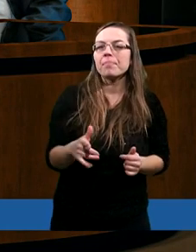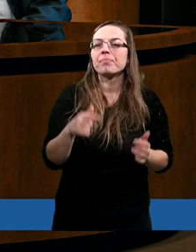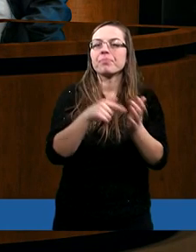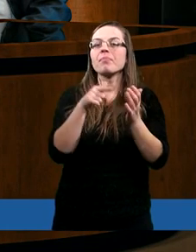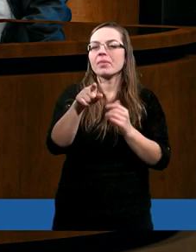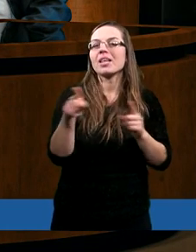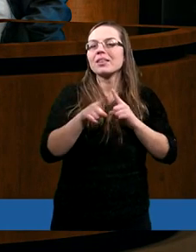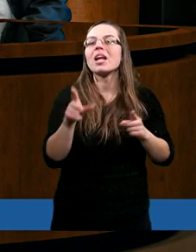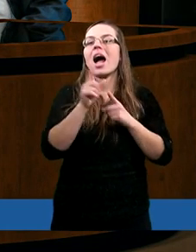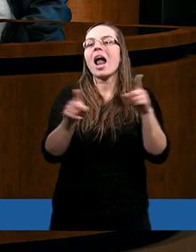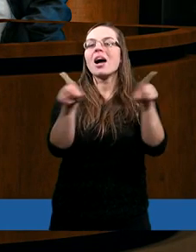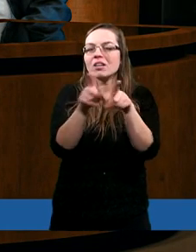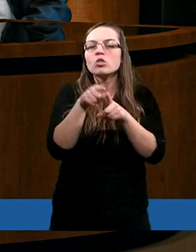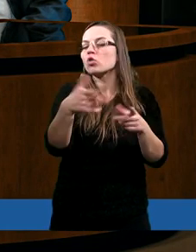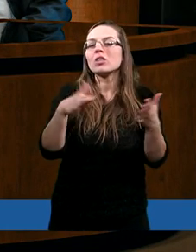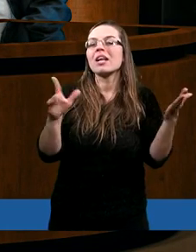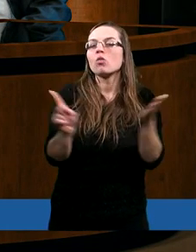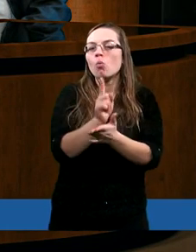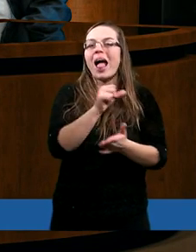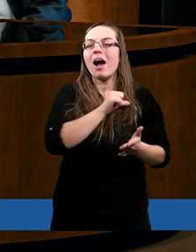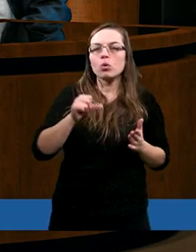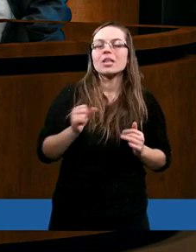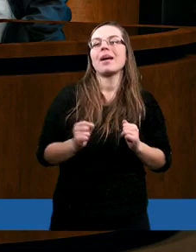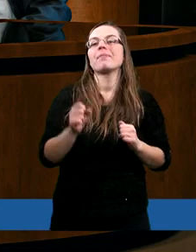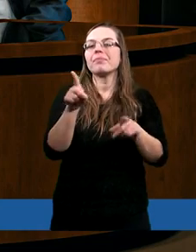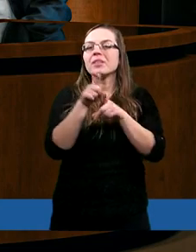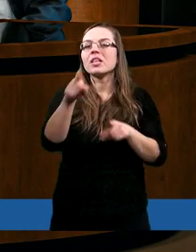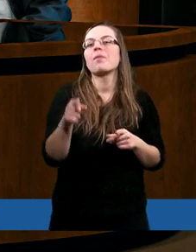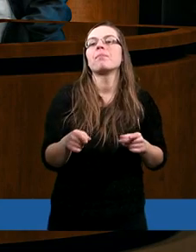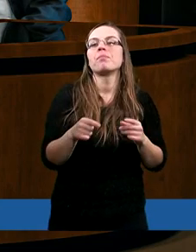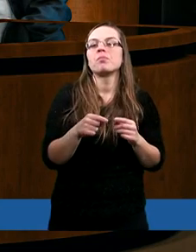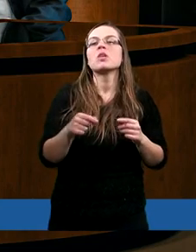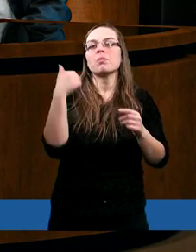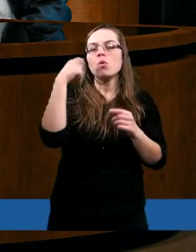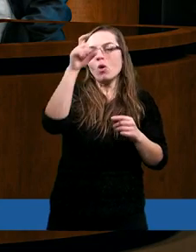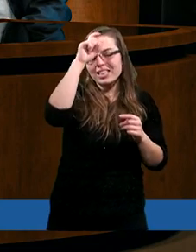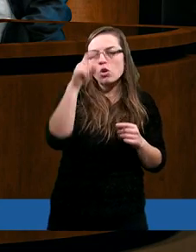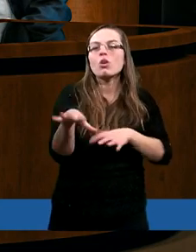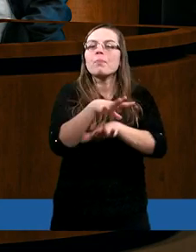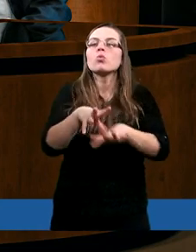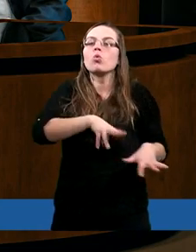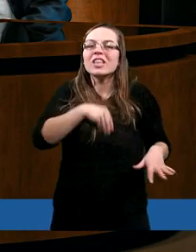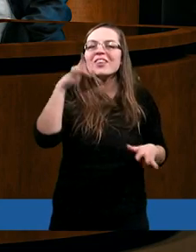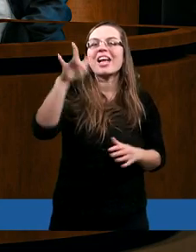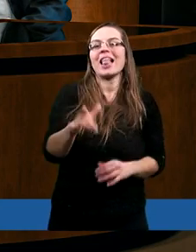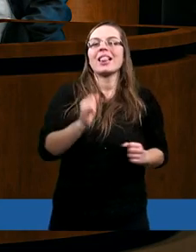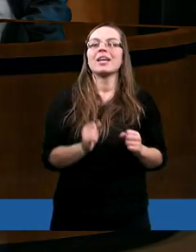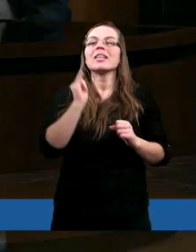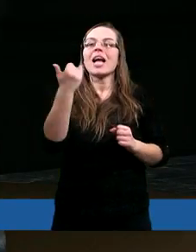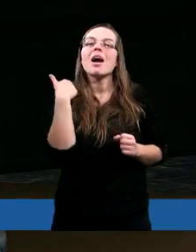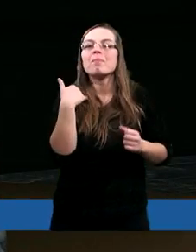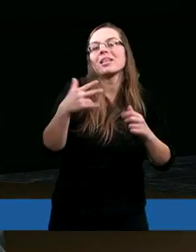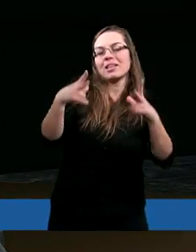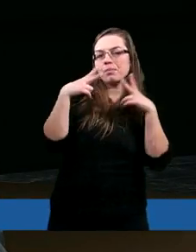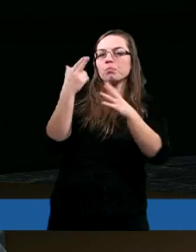pustynię, ale to jest związane z chrztem. No i co tam było na pustyni? Święty jakby